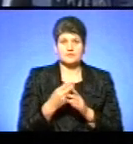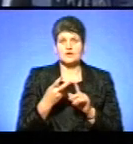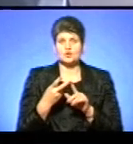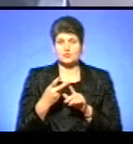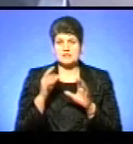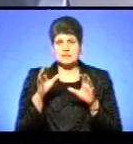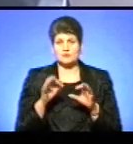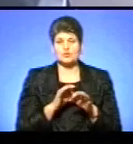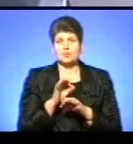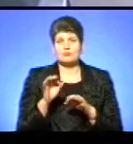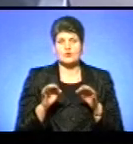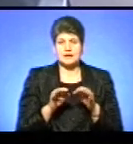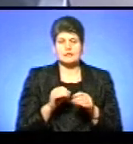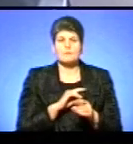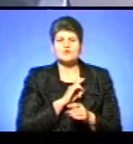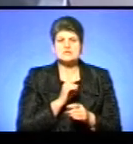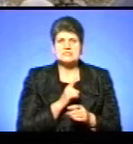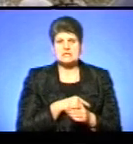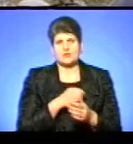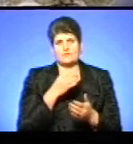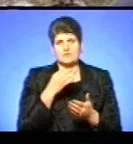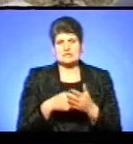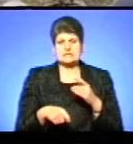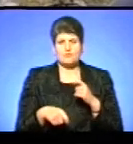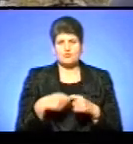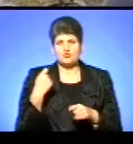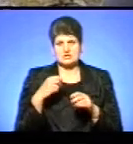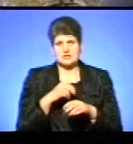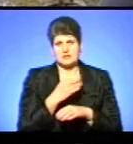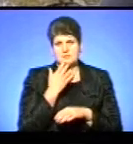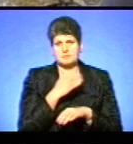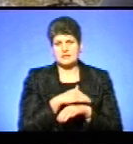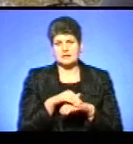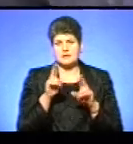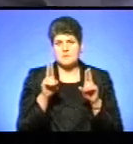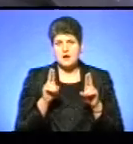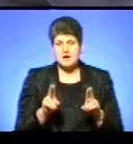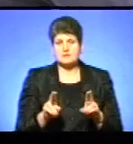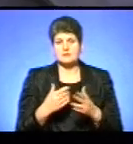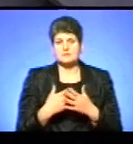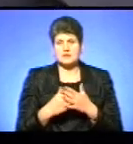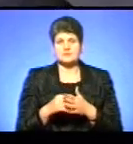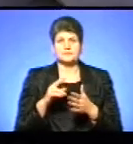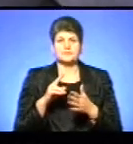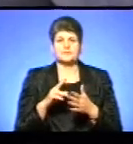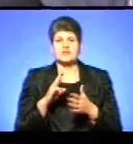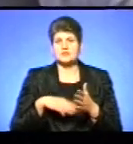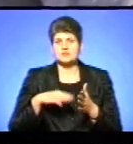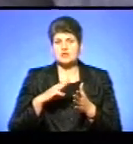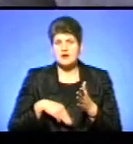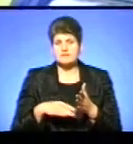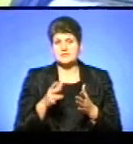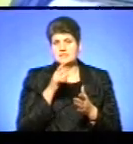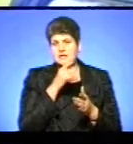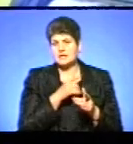-88 посилює відповідальність за порушення митних правил. Приміром, запроваджує санкції за порушення термінів перебування